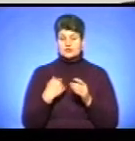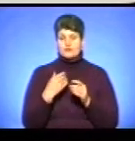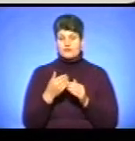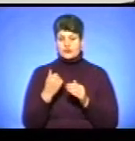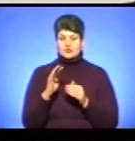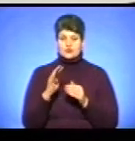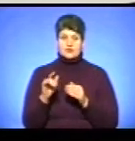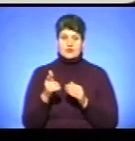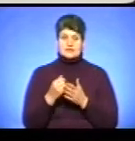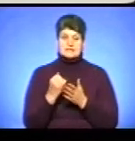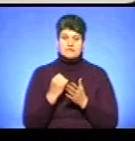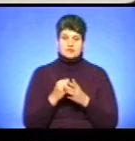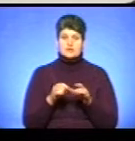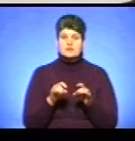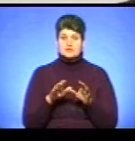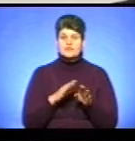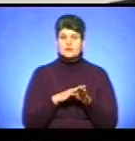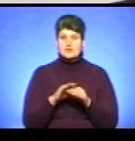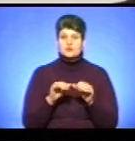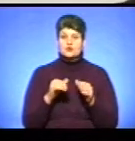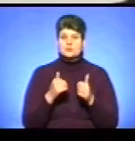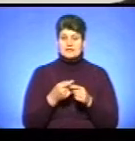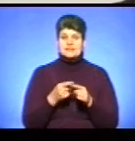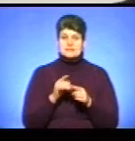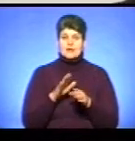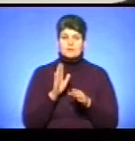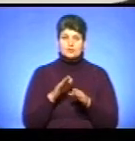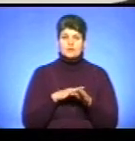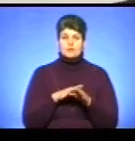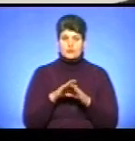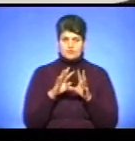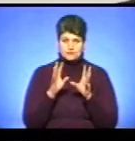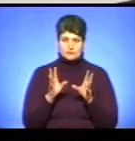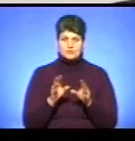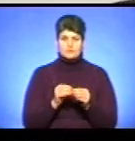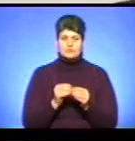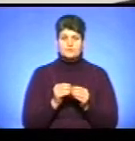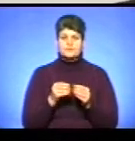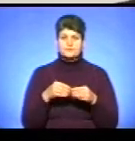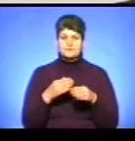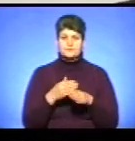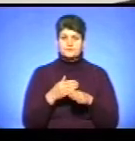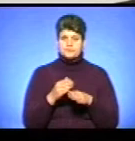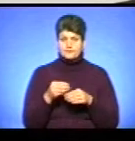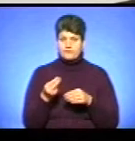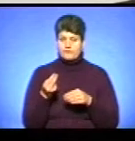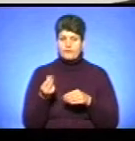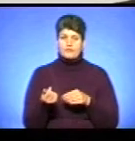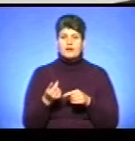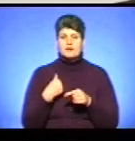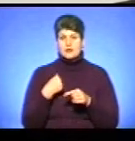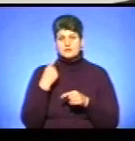гривень, так як затверджено рішеннями виконачів комітету, це буде в повному 100% обсязі. Я думаю, що це